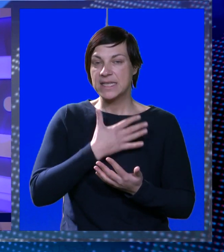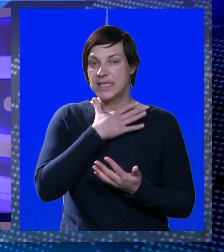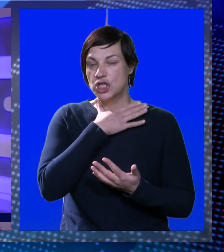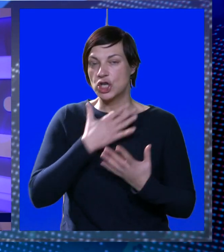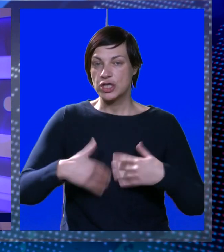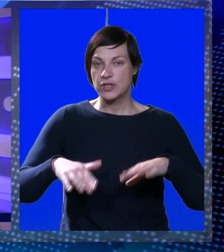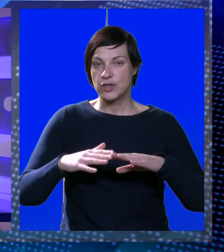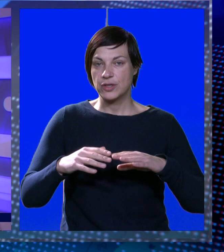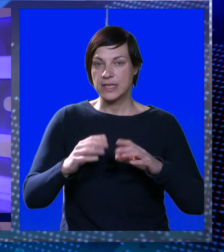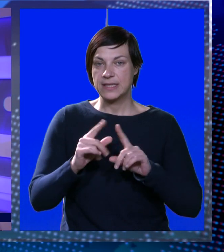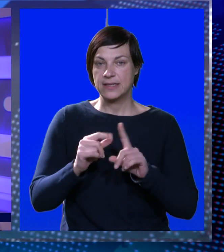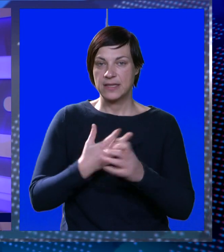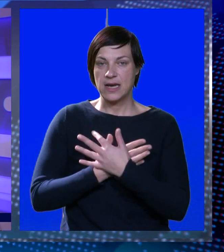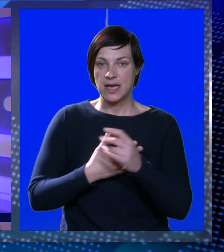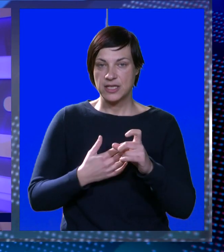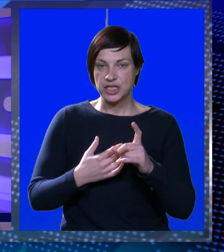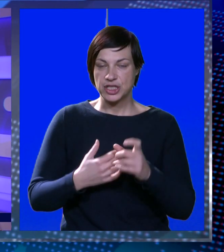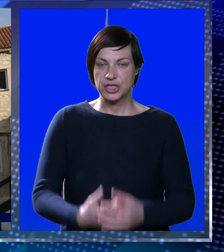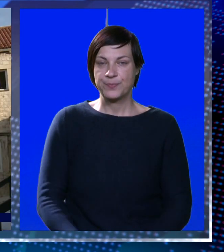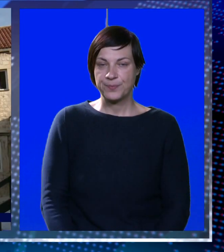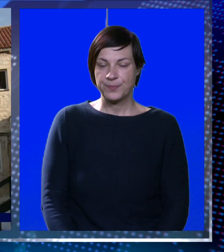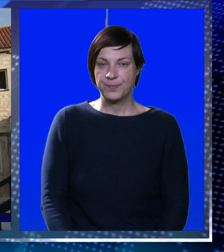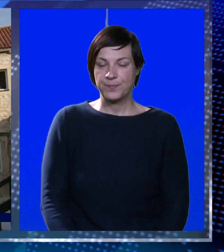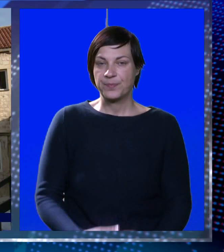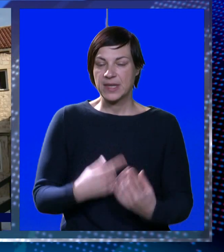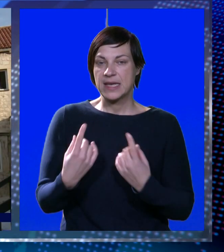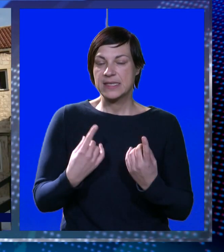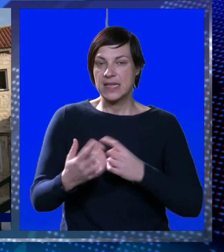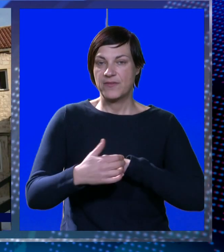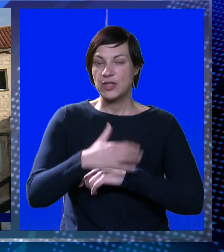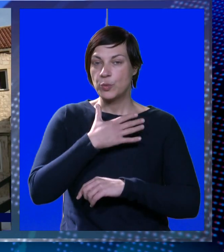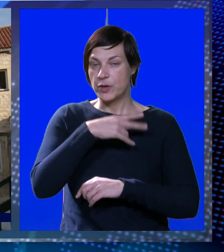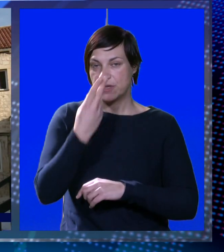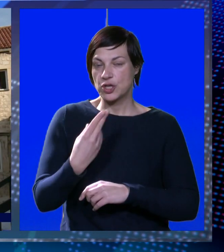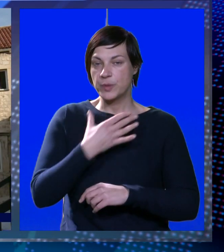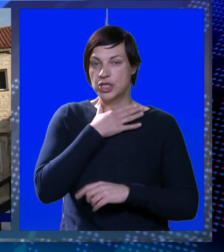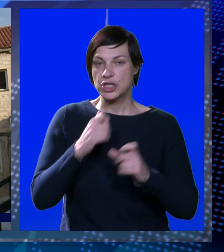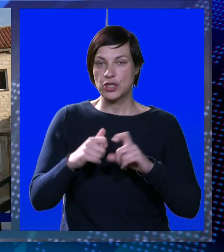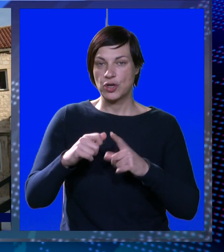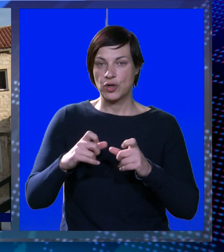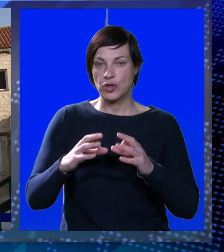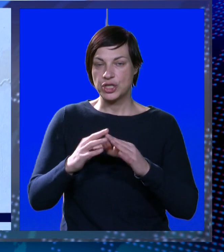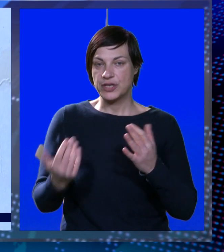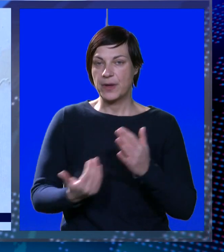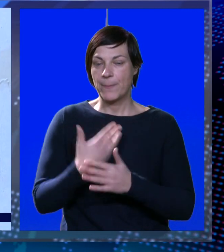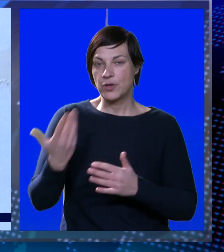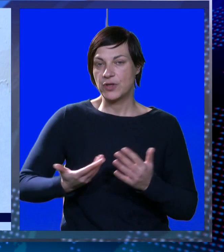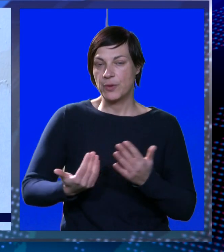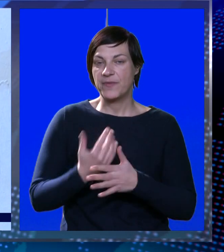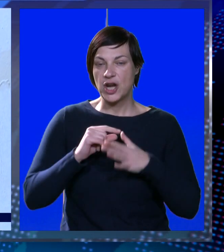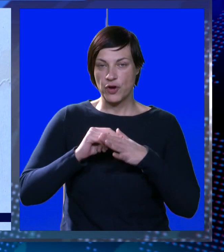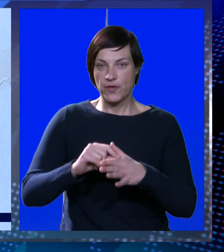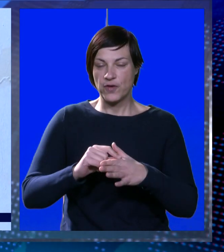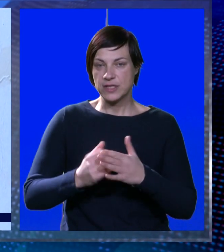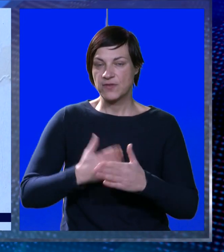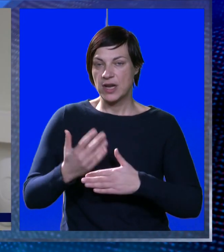predsjednica školskog odbora, Sanja Dražić. Slavna Dubrovačka umjetnička škola Luke Sorkočevića ponovno dobiva